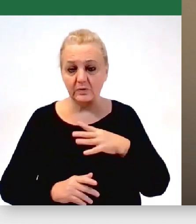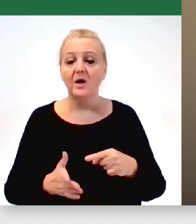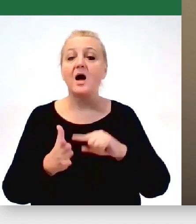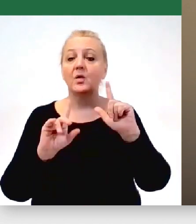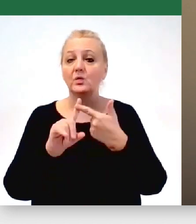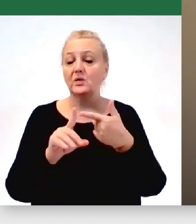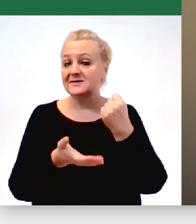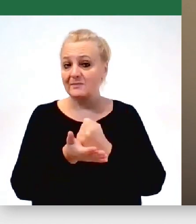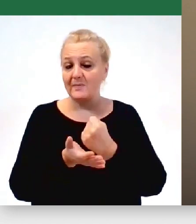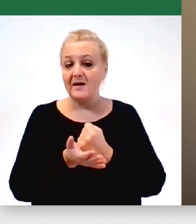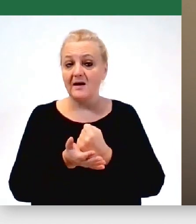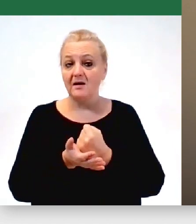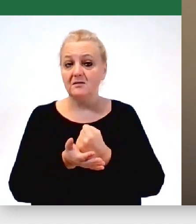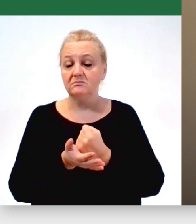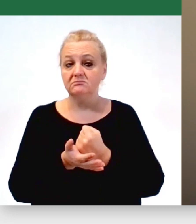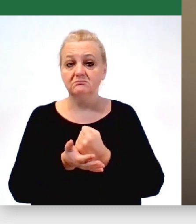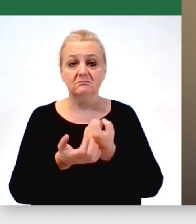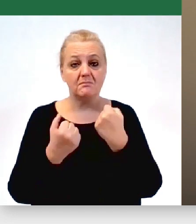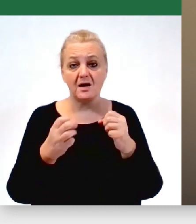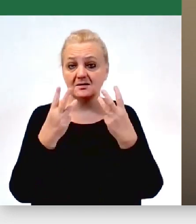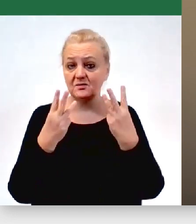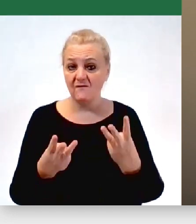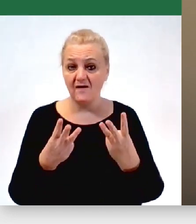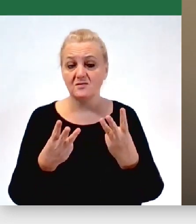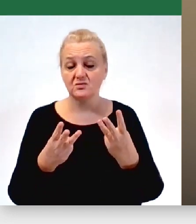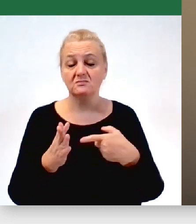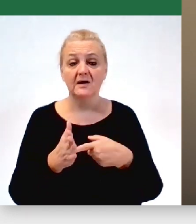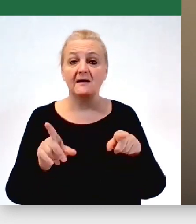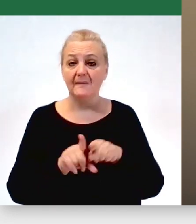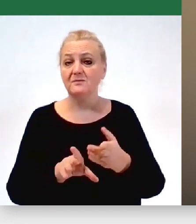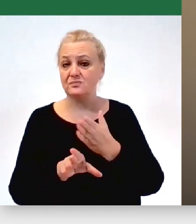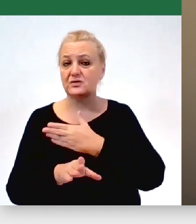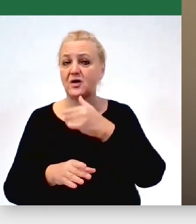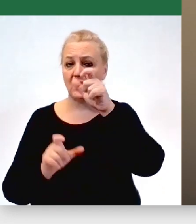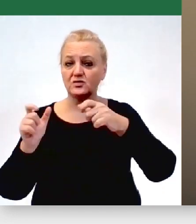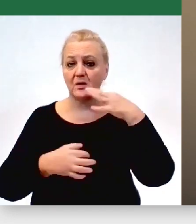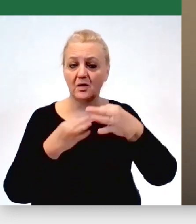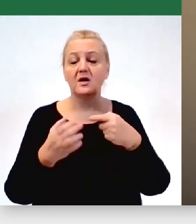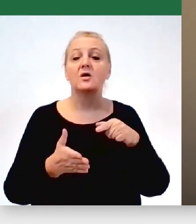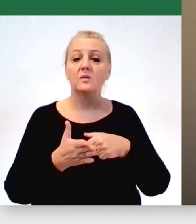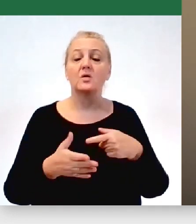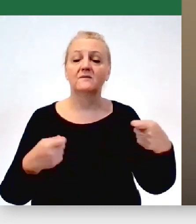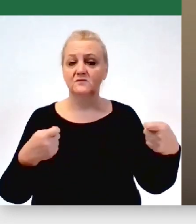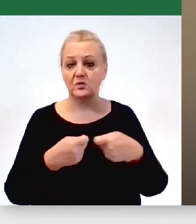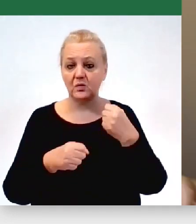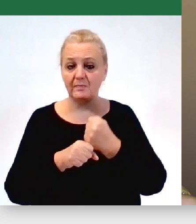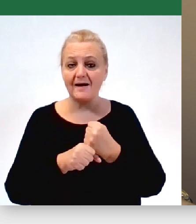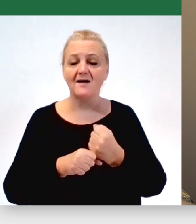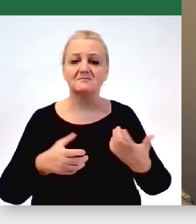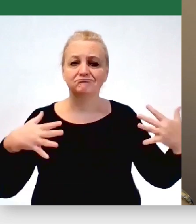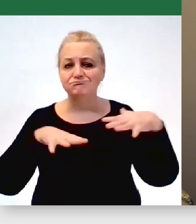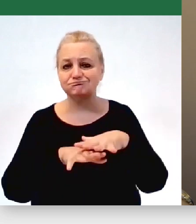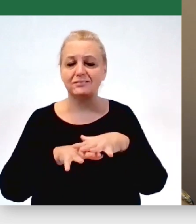która z nas to została bardzo ważna, o czym też już mówili przedmówcy, to jest współpraca i zsieciowanie się samorządu. Także jednak